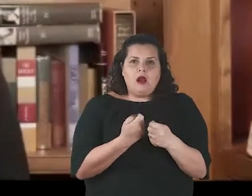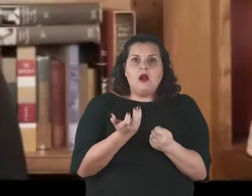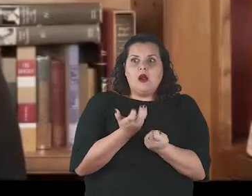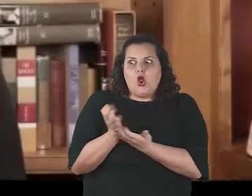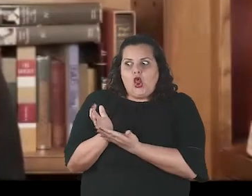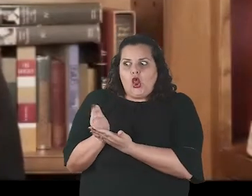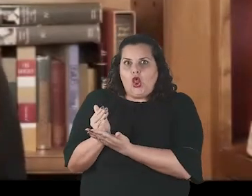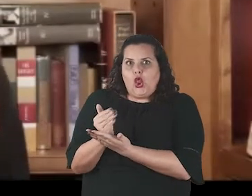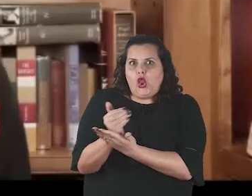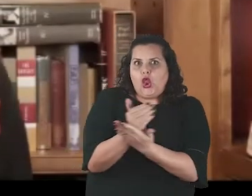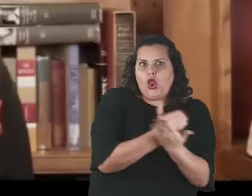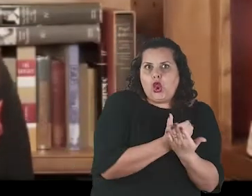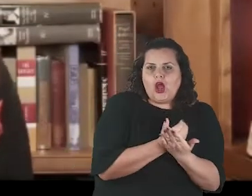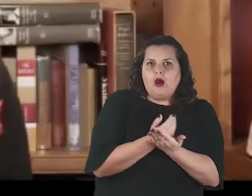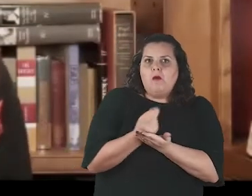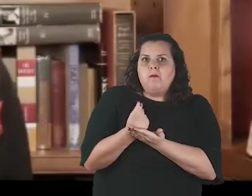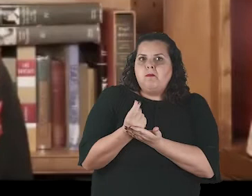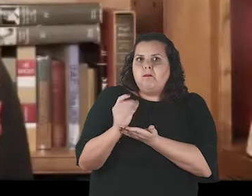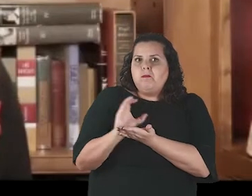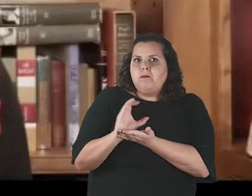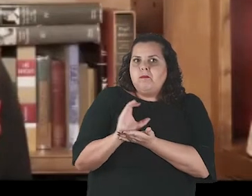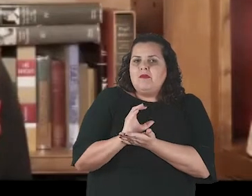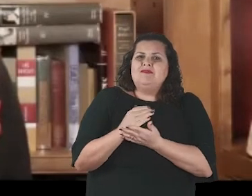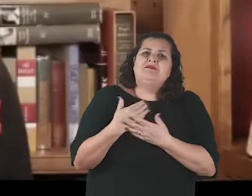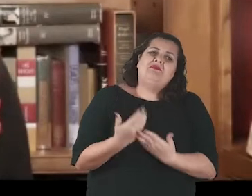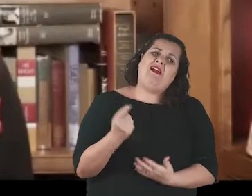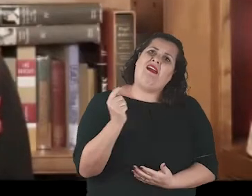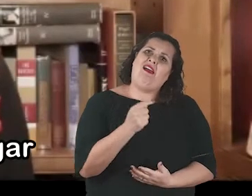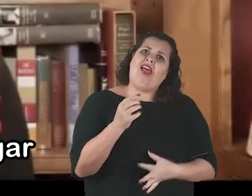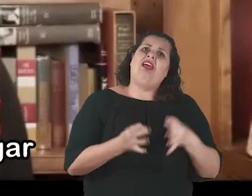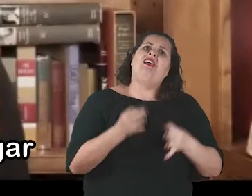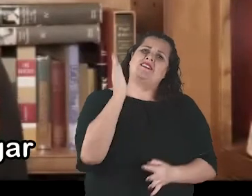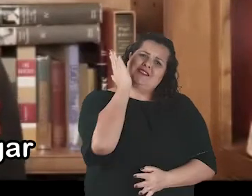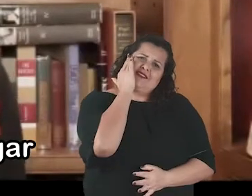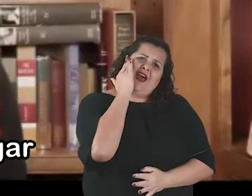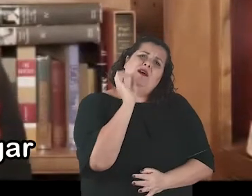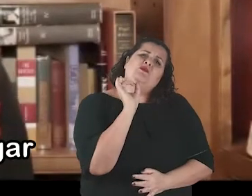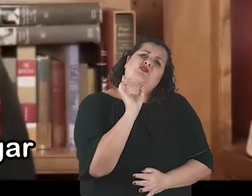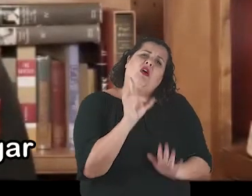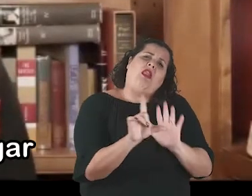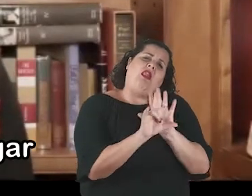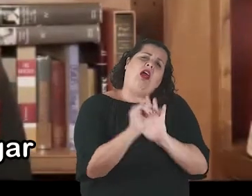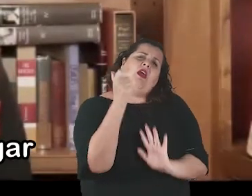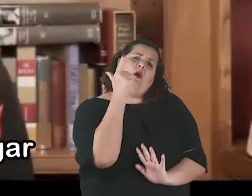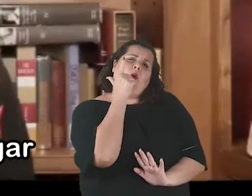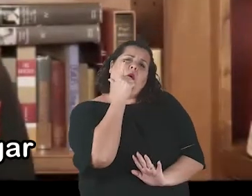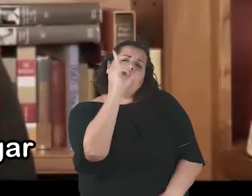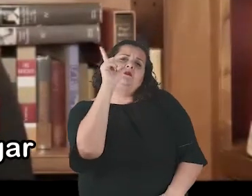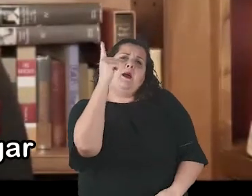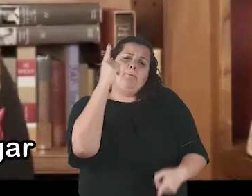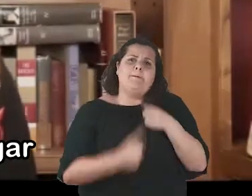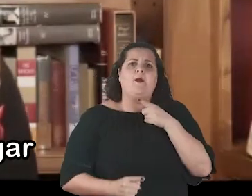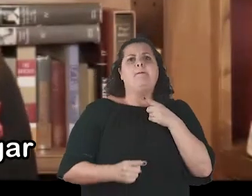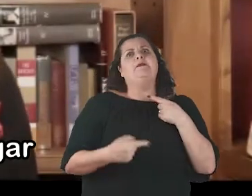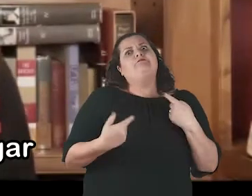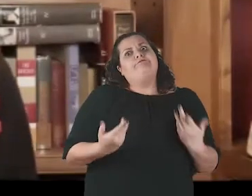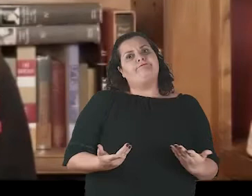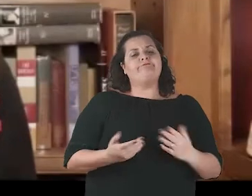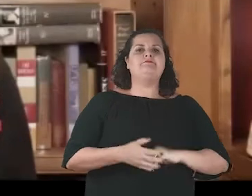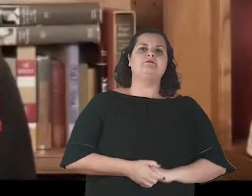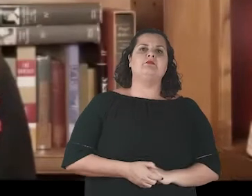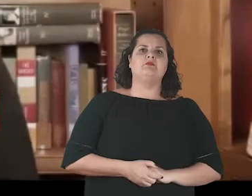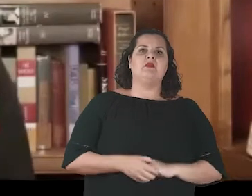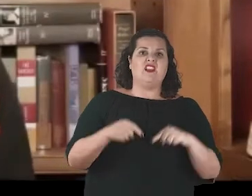law can stop it. The classroom is not the only arena